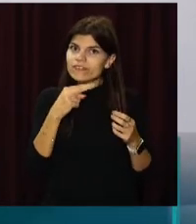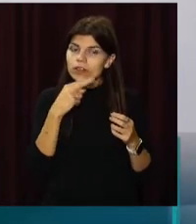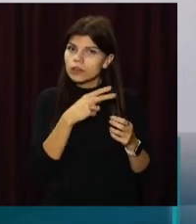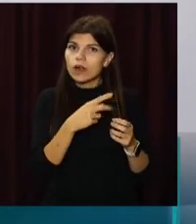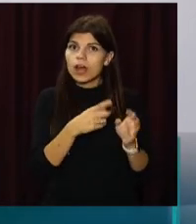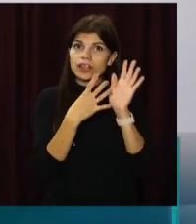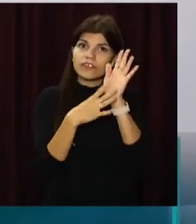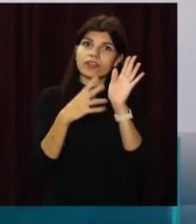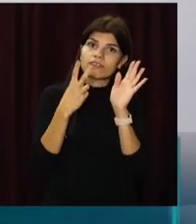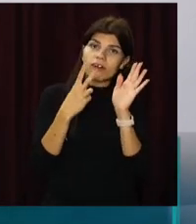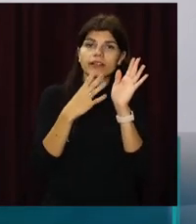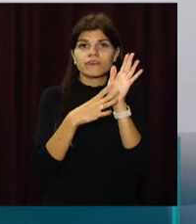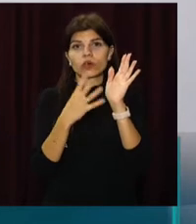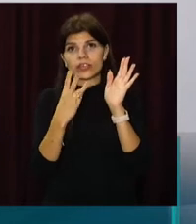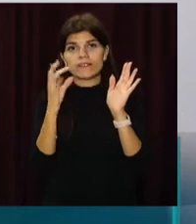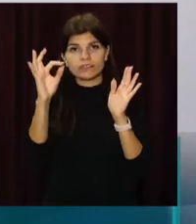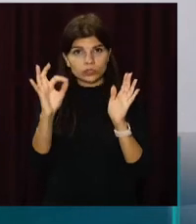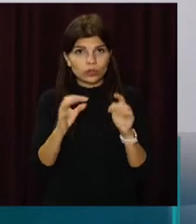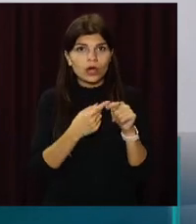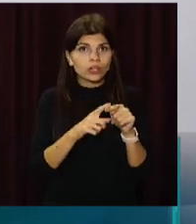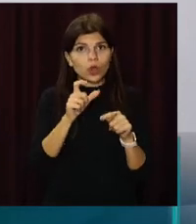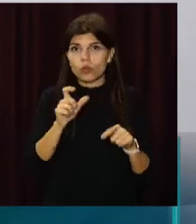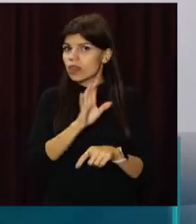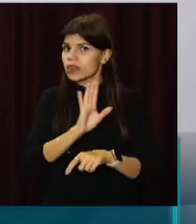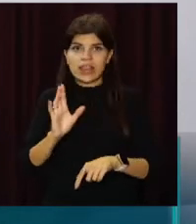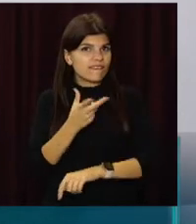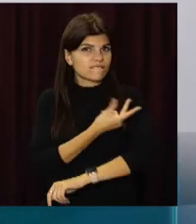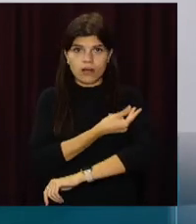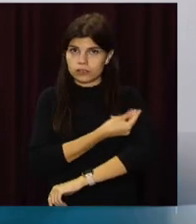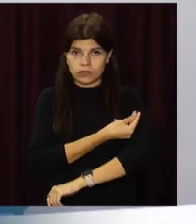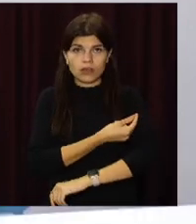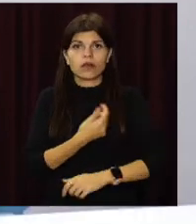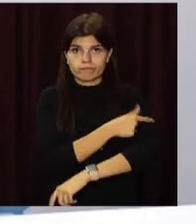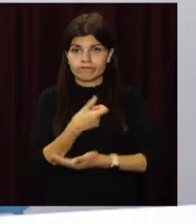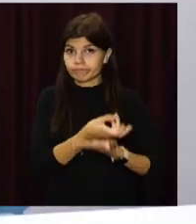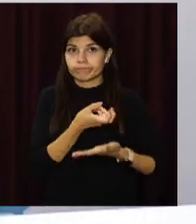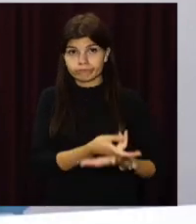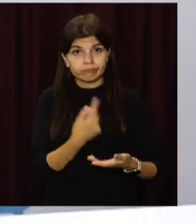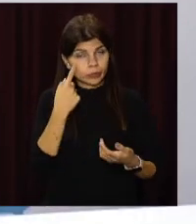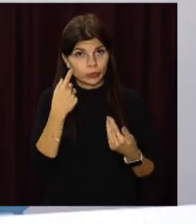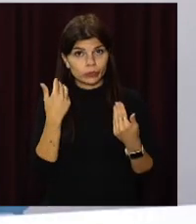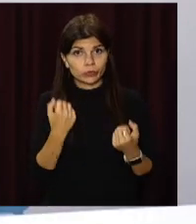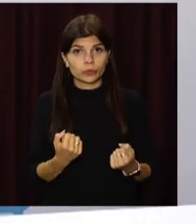92-93% – це люди невакциновані. Тобто ми вже бачимо